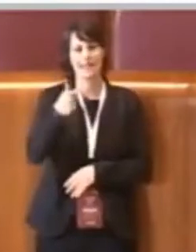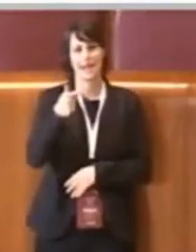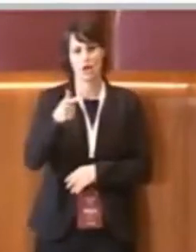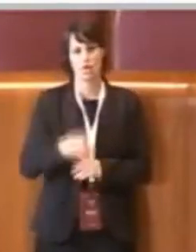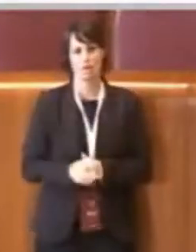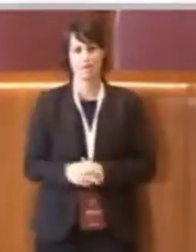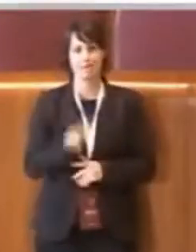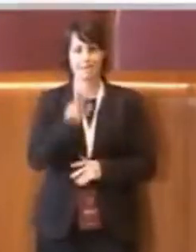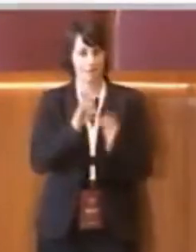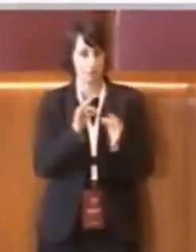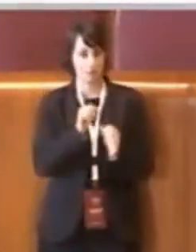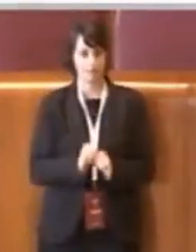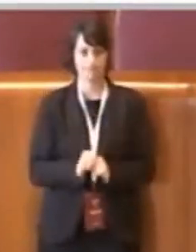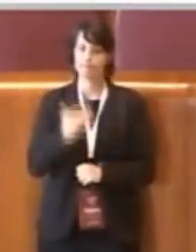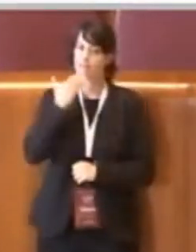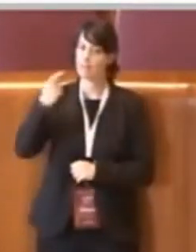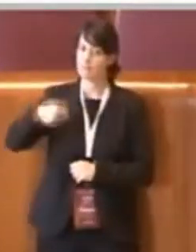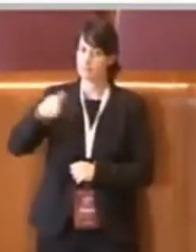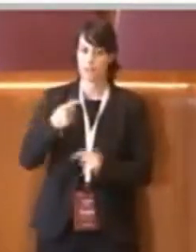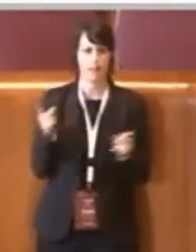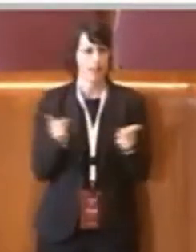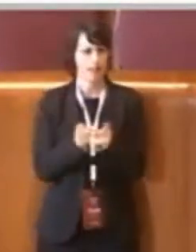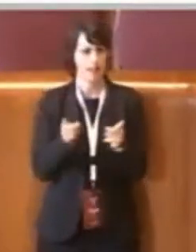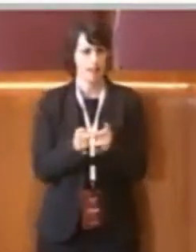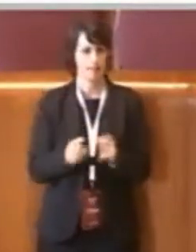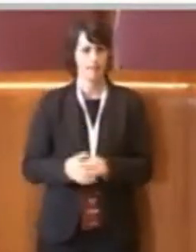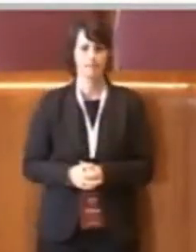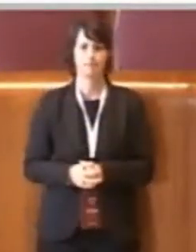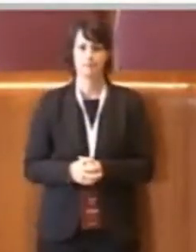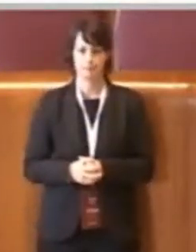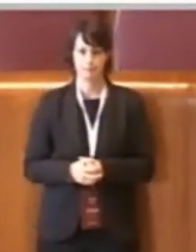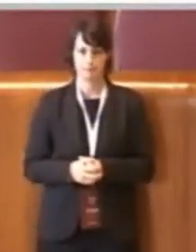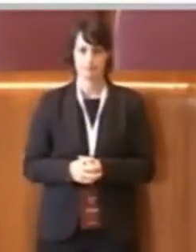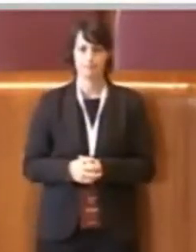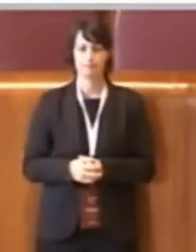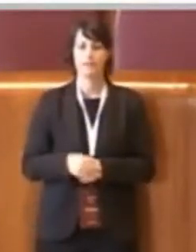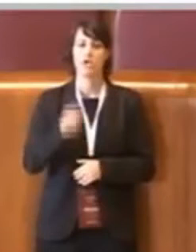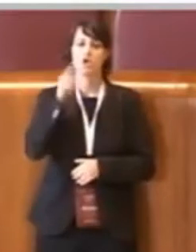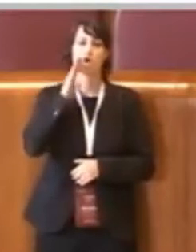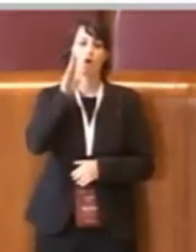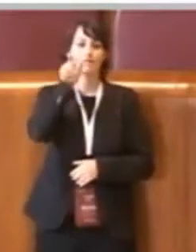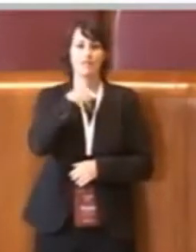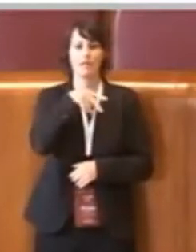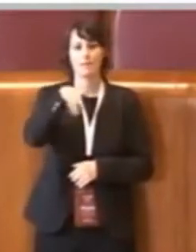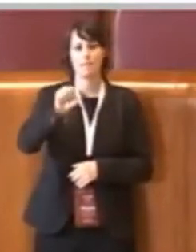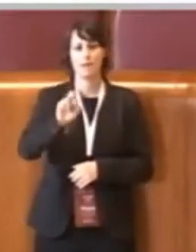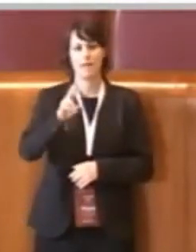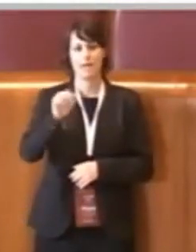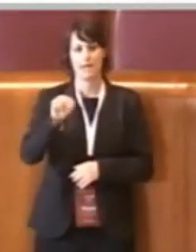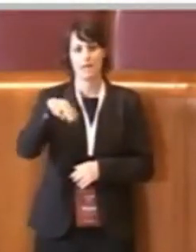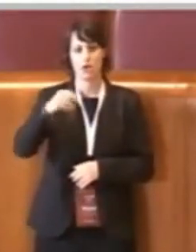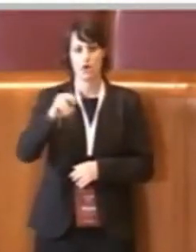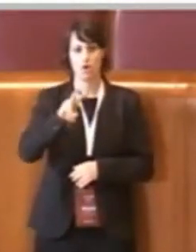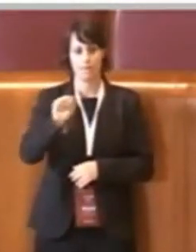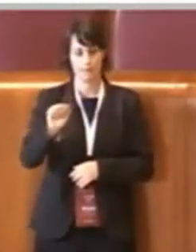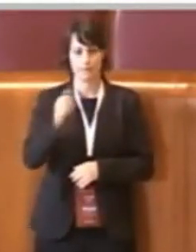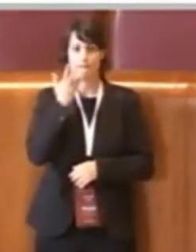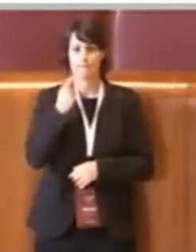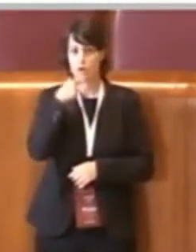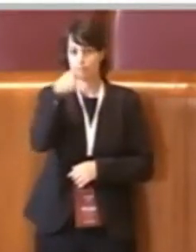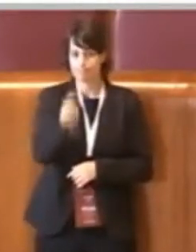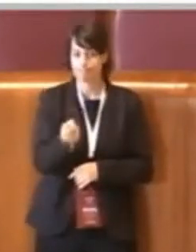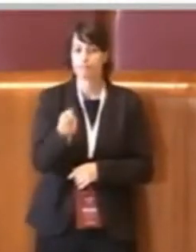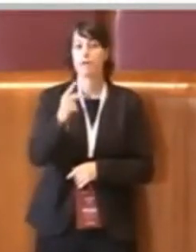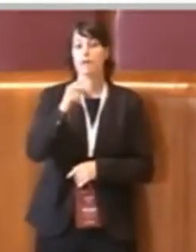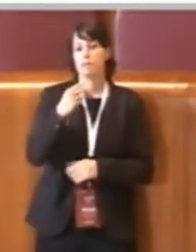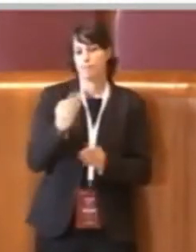Grazie Presidente, molto brevemente semplicemente per oltre che nell'annunciare il voto favorevole del gruppo